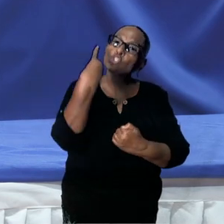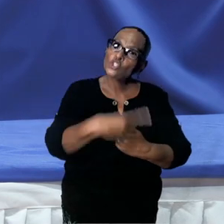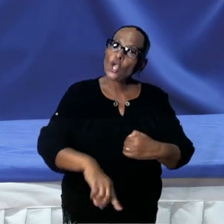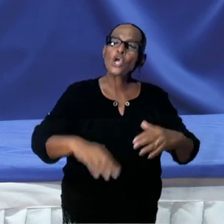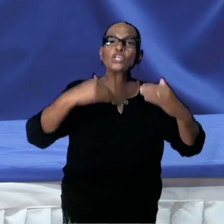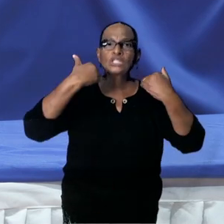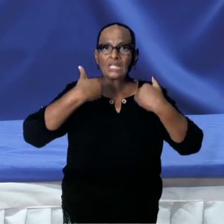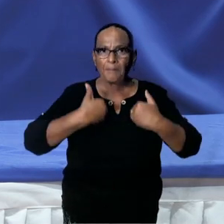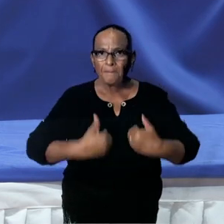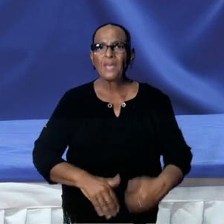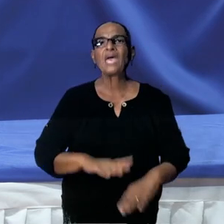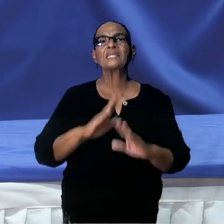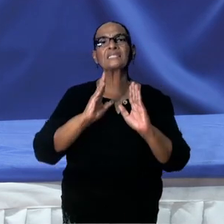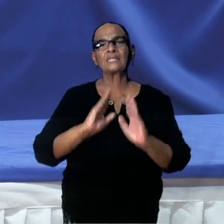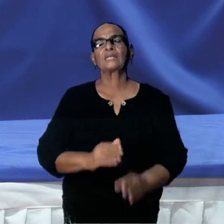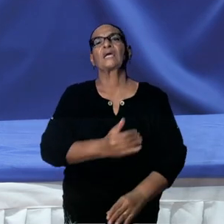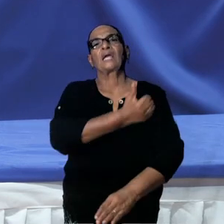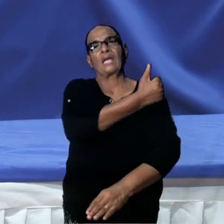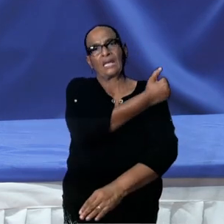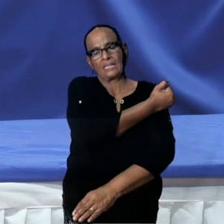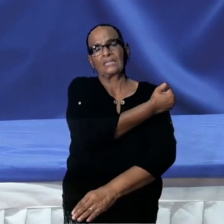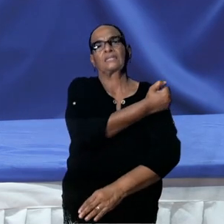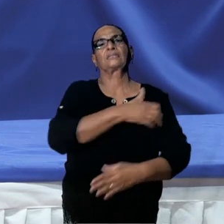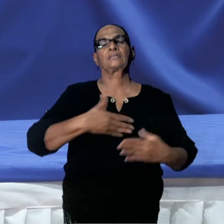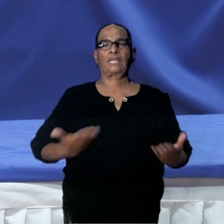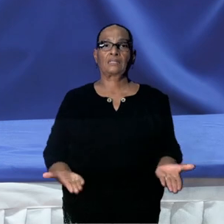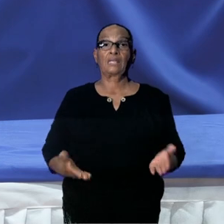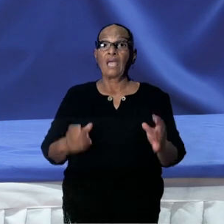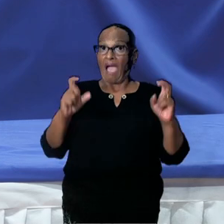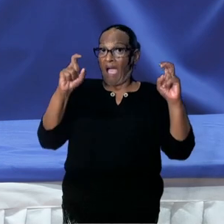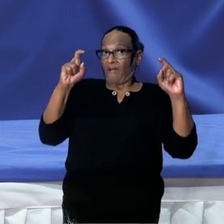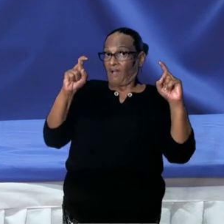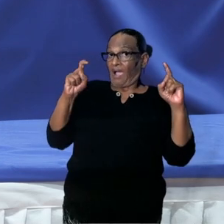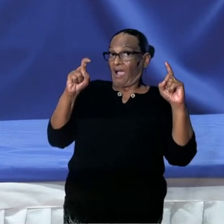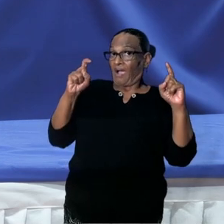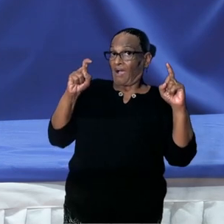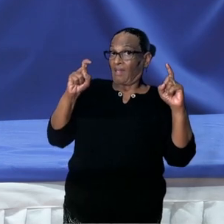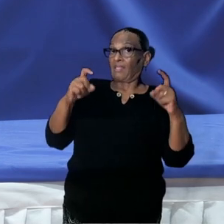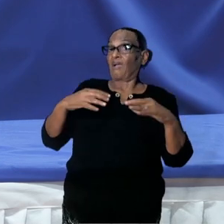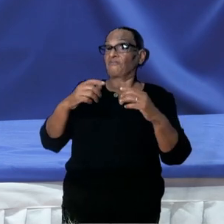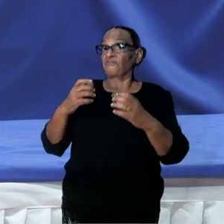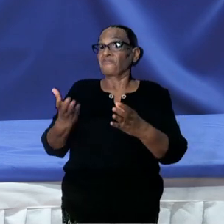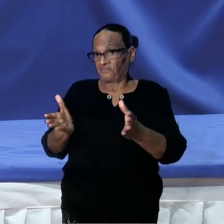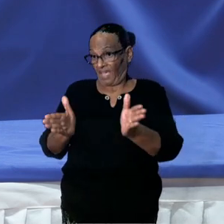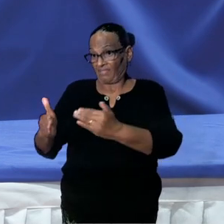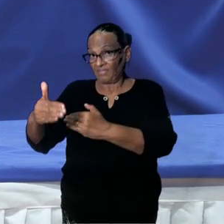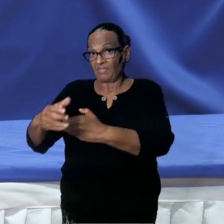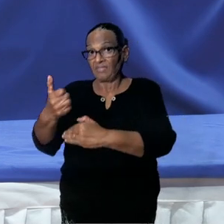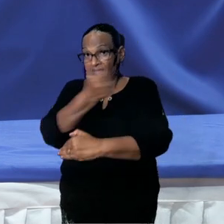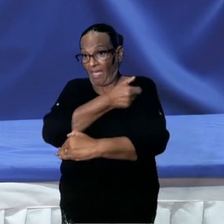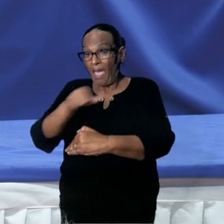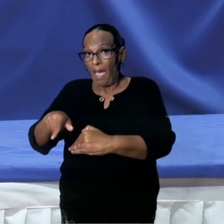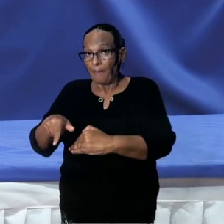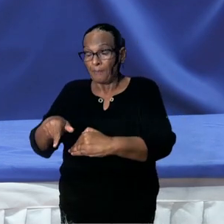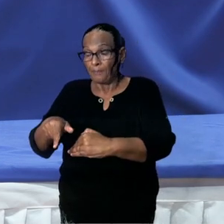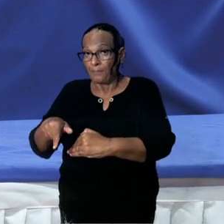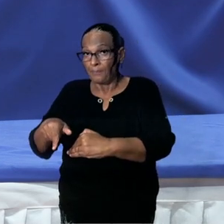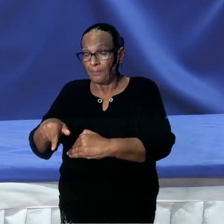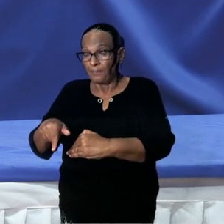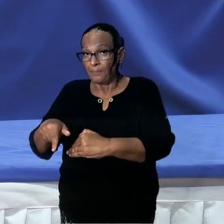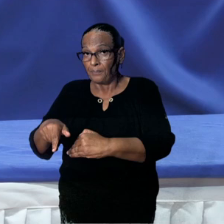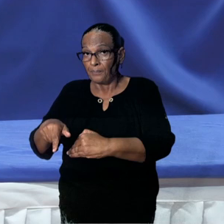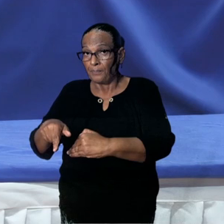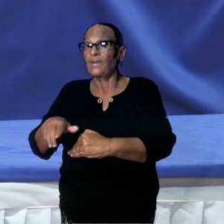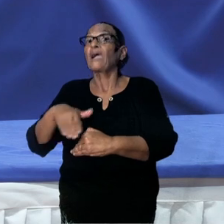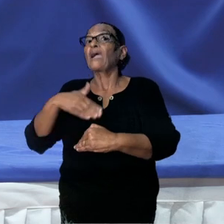ongeveer. Natuurlijk, afhankelijk van de beschikbaarheid van meer vaccins, kunnen wij